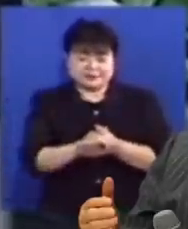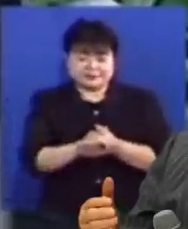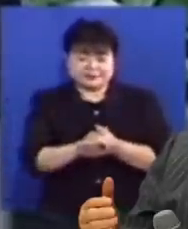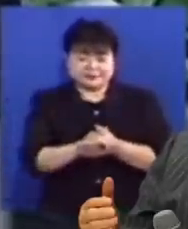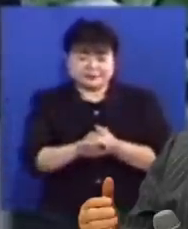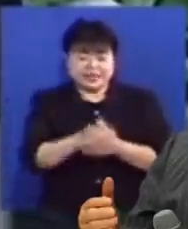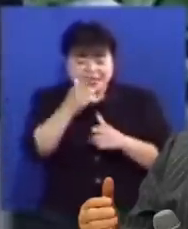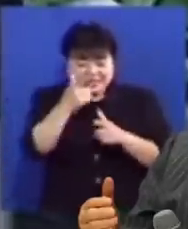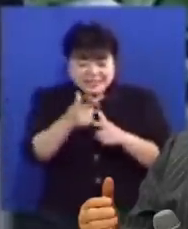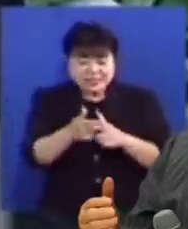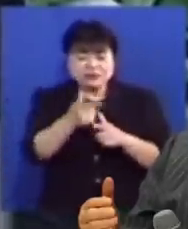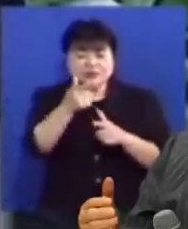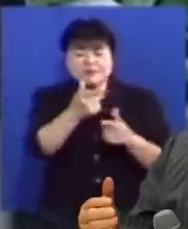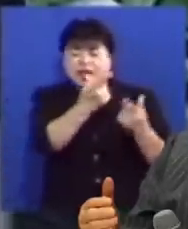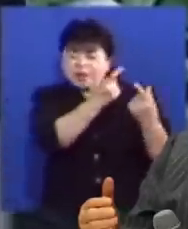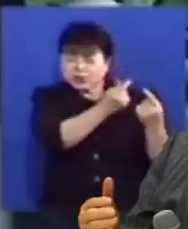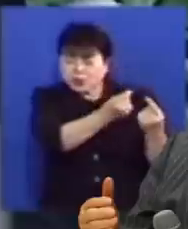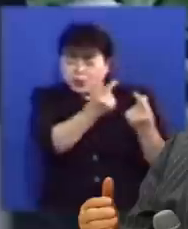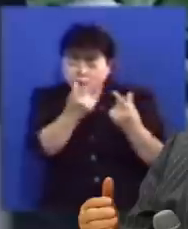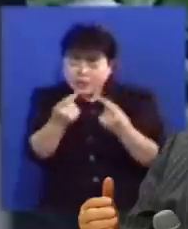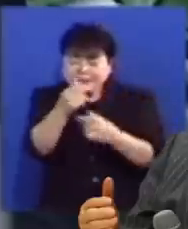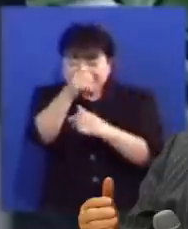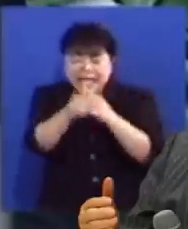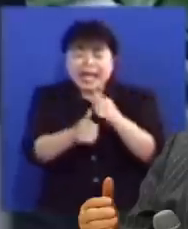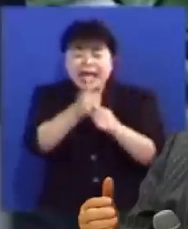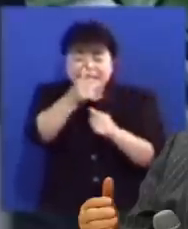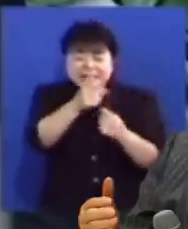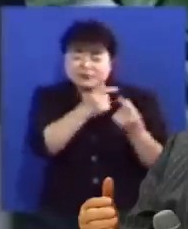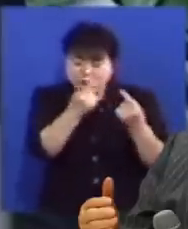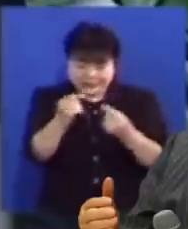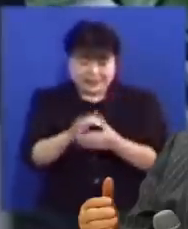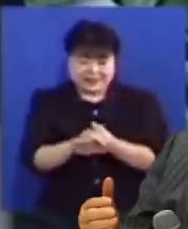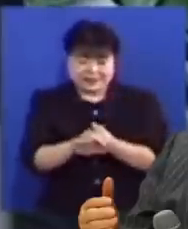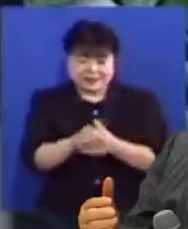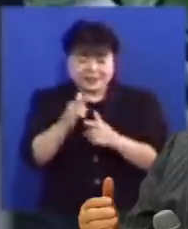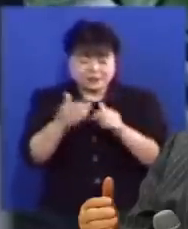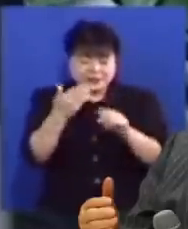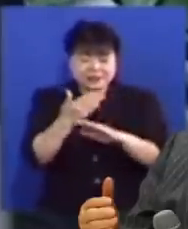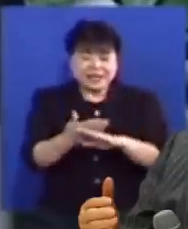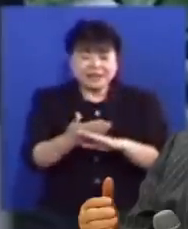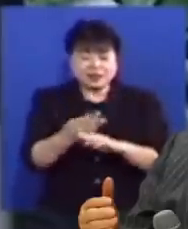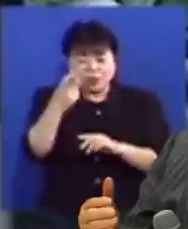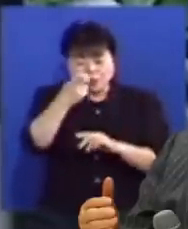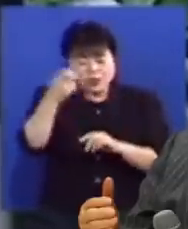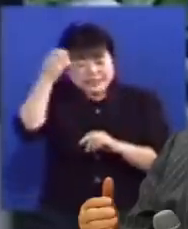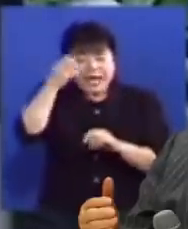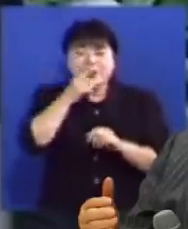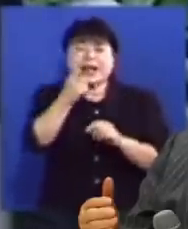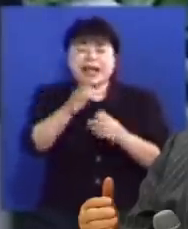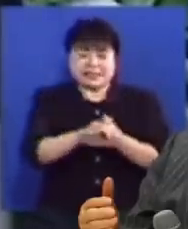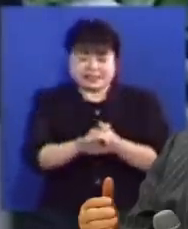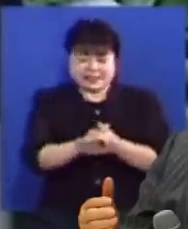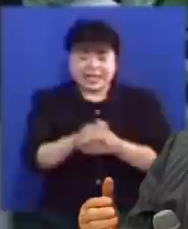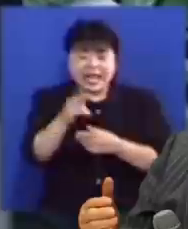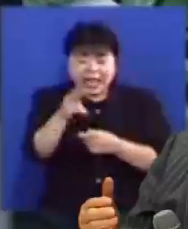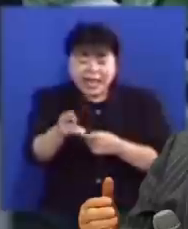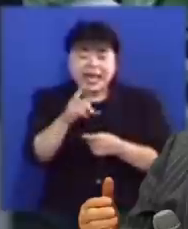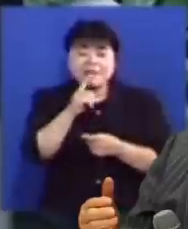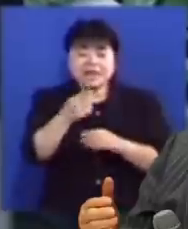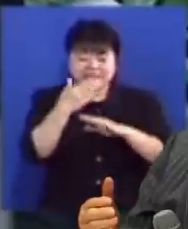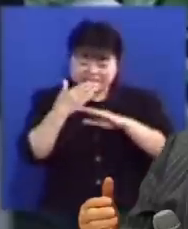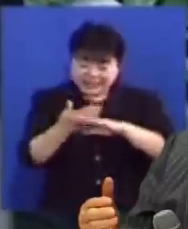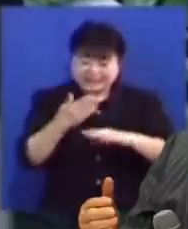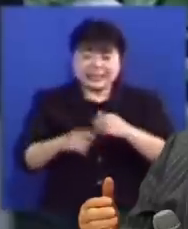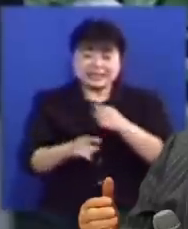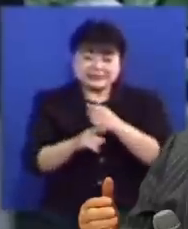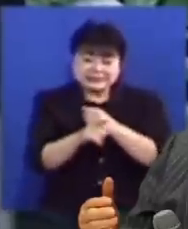예수님과 똑같은 하나님이신 것입니다 예수님께서 다른 보혜사라고 말할 때 헬라어로스는 다르다는